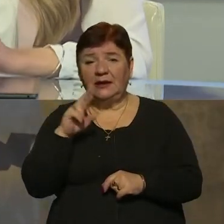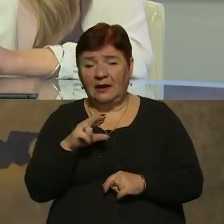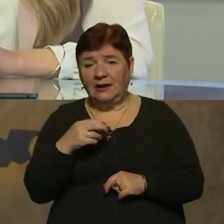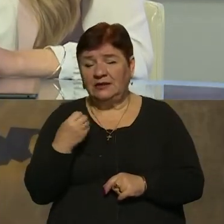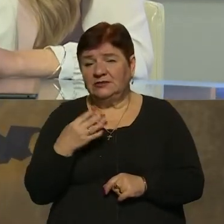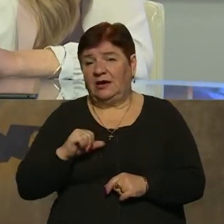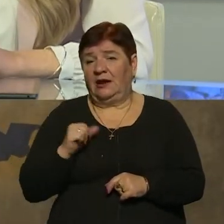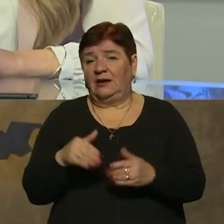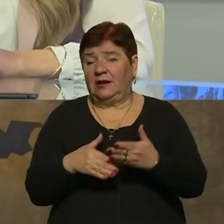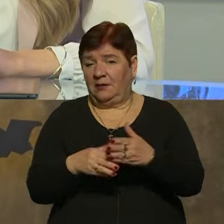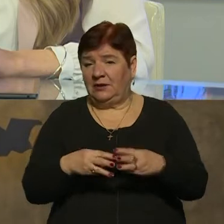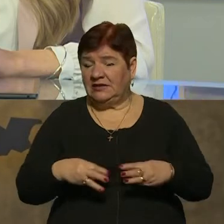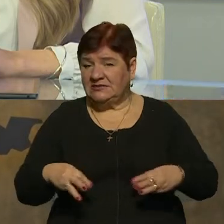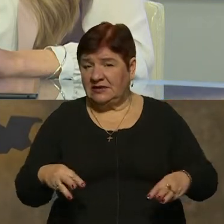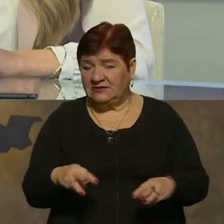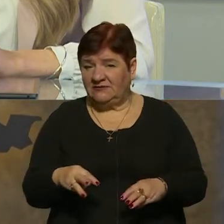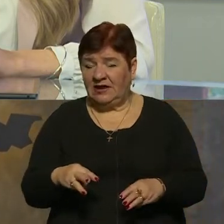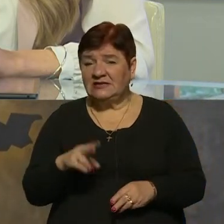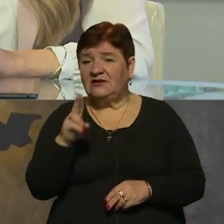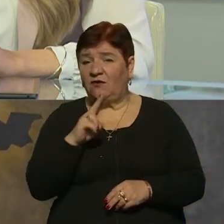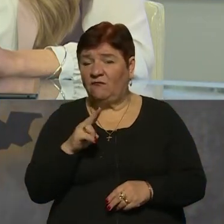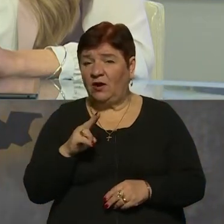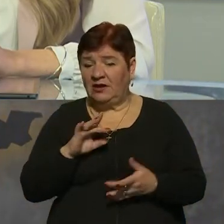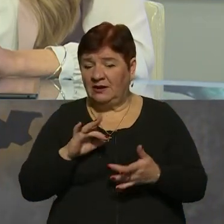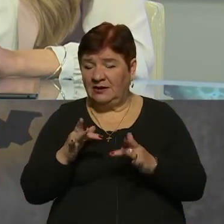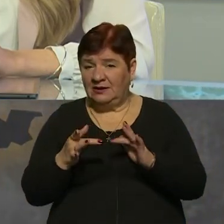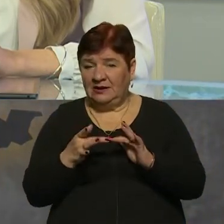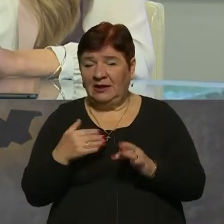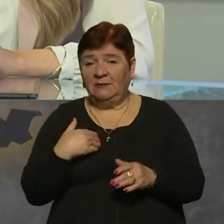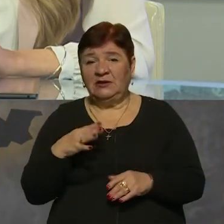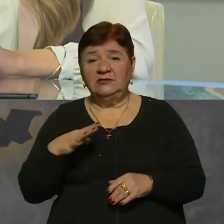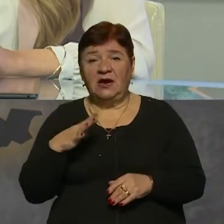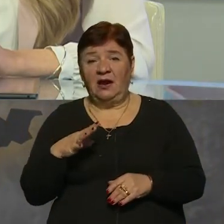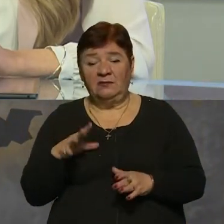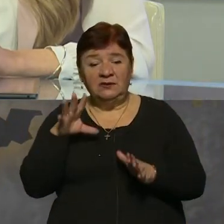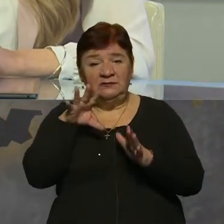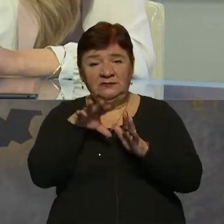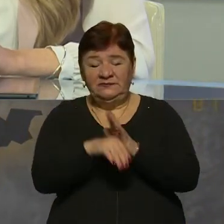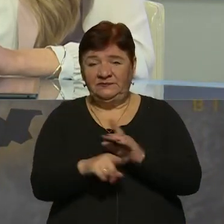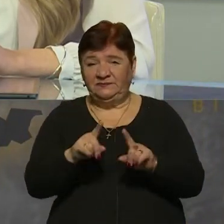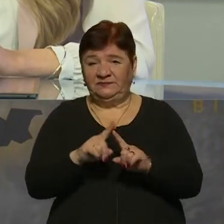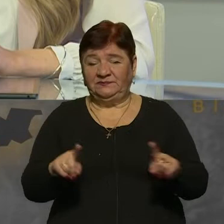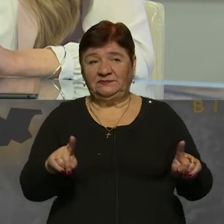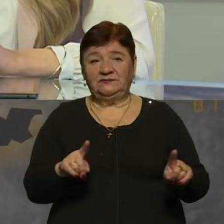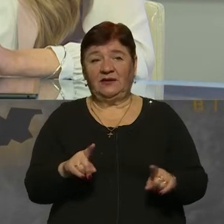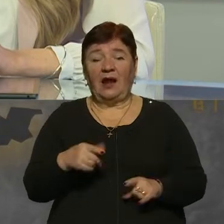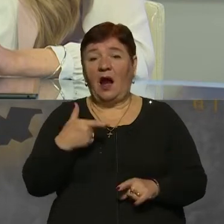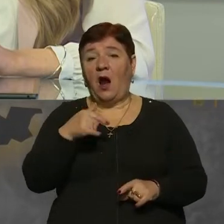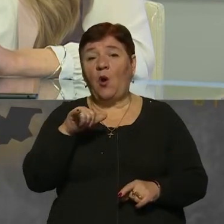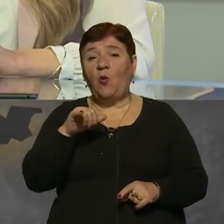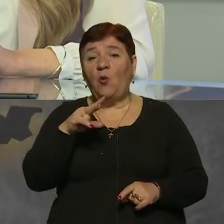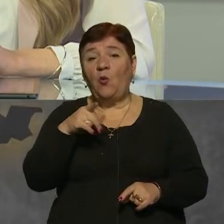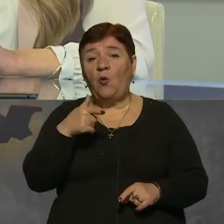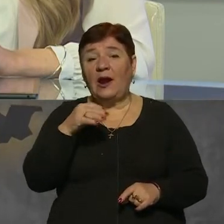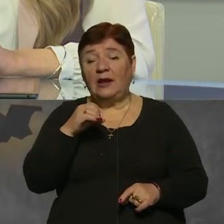партнерів з Міністерства цифрової трансформації. І ми чекаємо на її валідацію в App Store. А в Google Маркеті